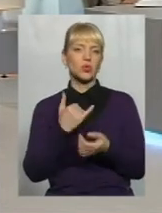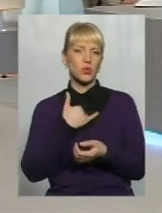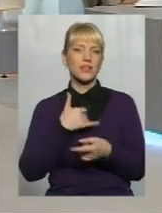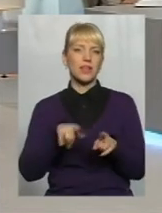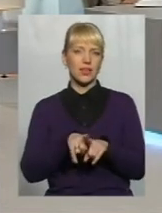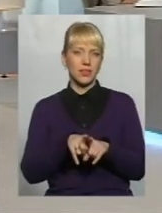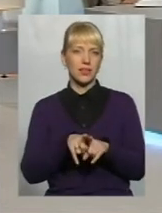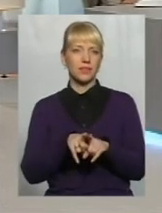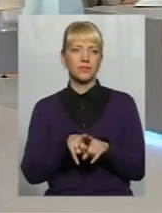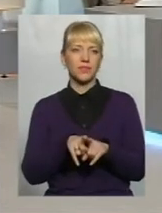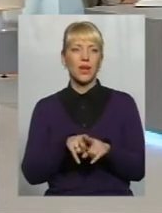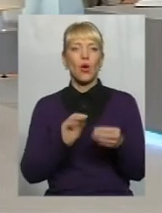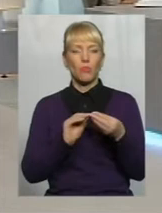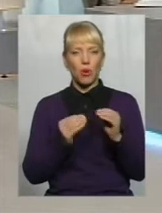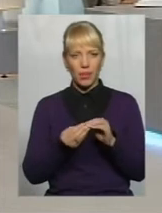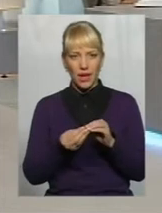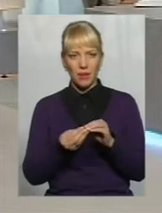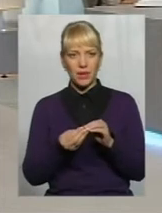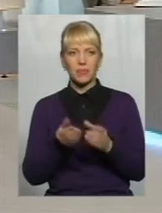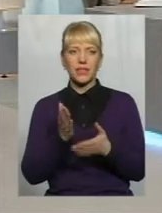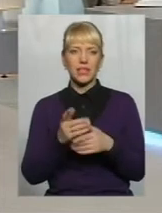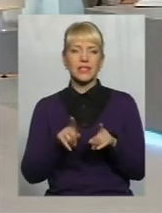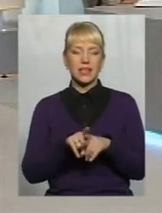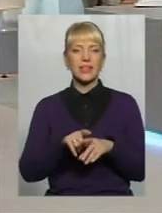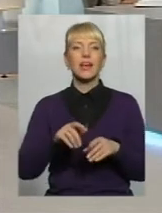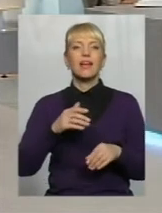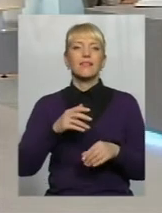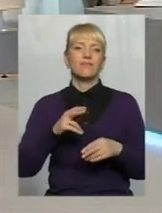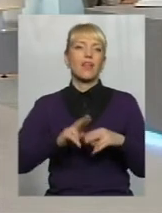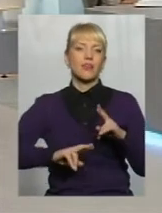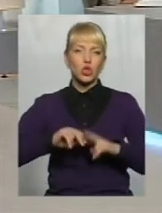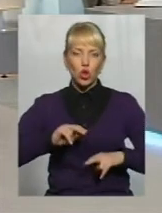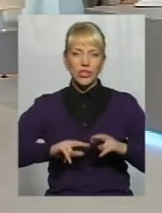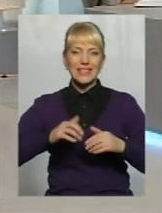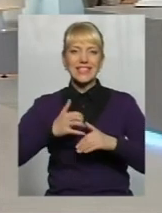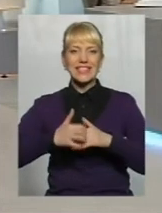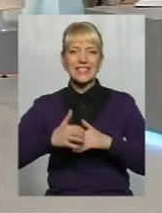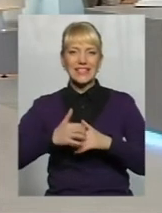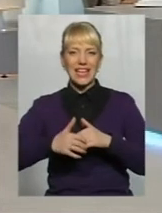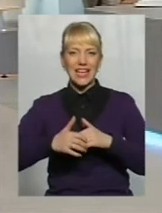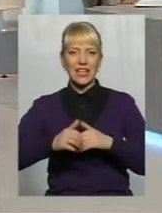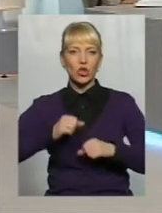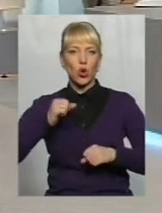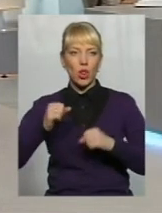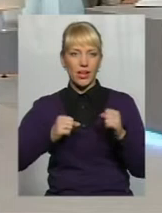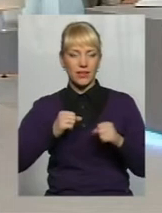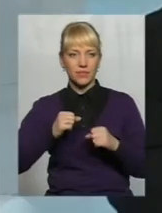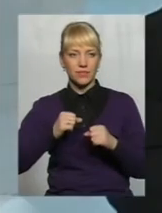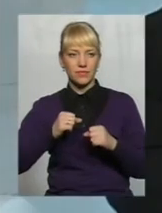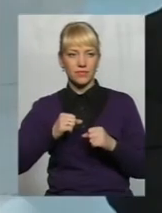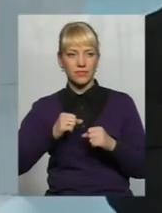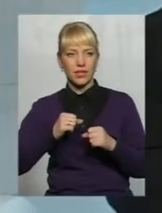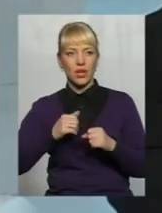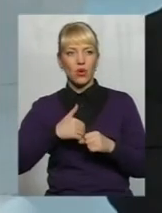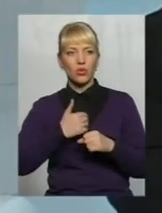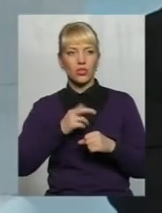проблеми, є такі настрої навіть серед колег І